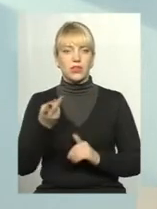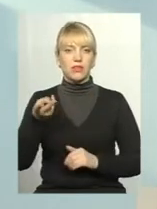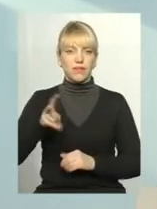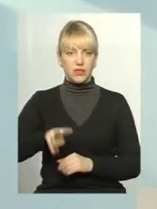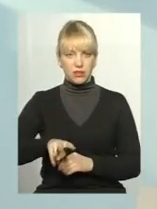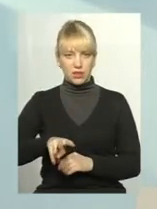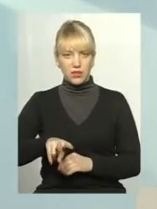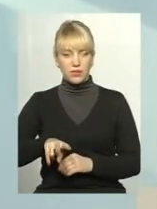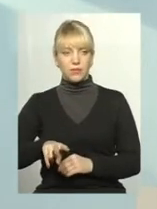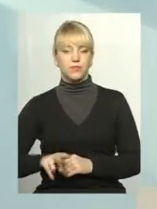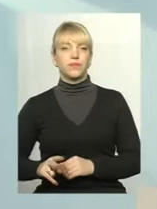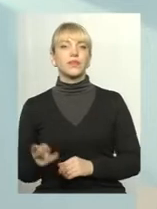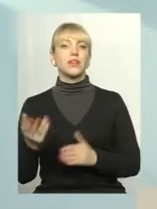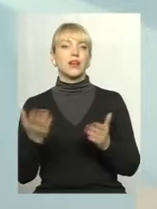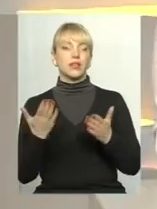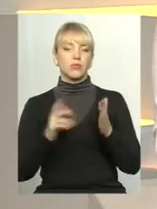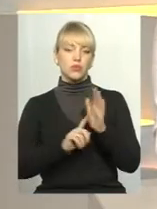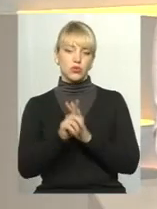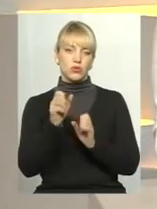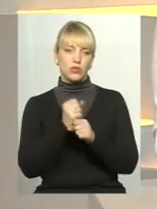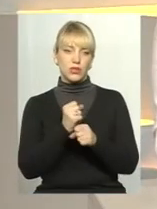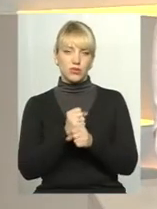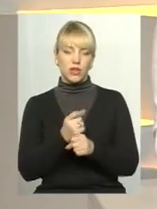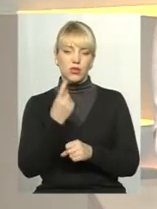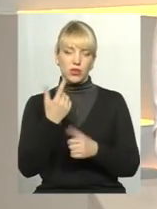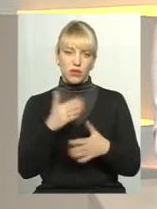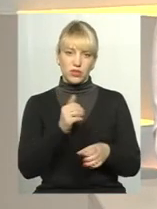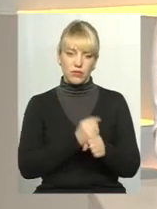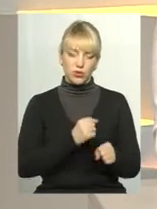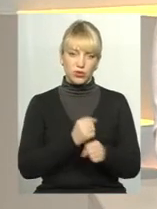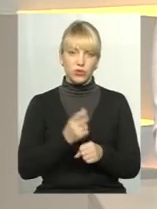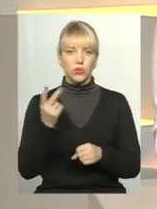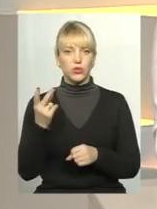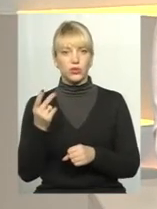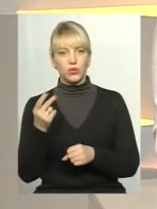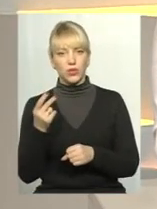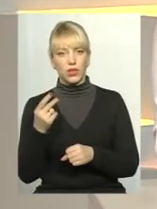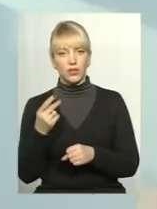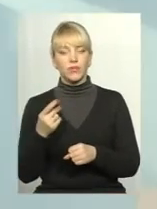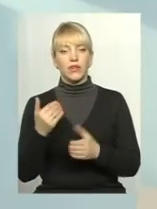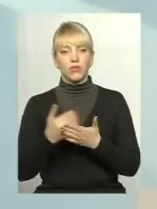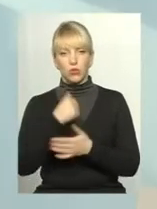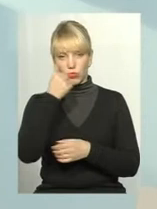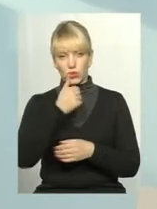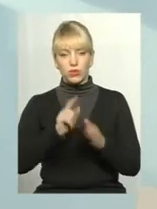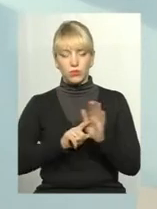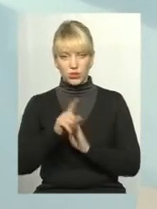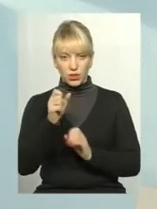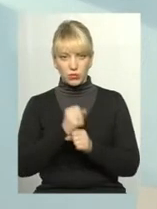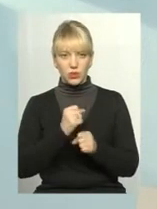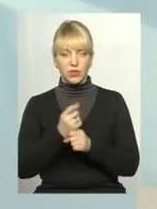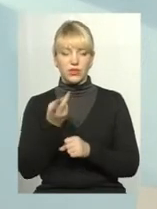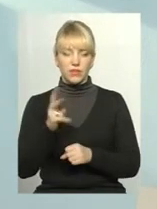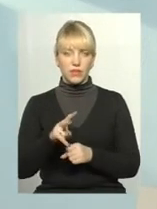які вже почнуть функціонувати. Одна вже функціонує, інша в новому році. Почне функціонувати дві